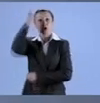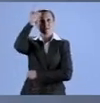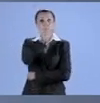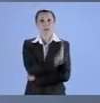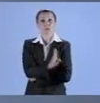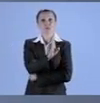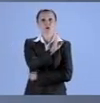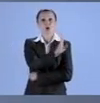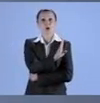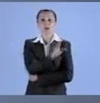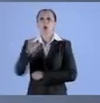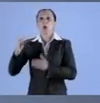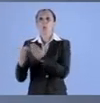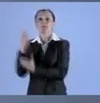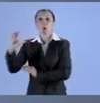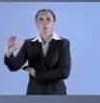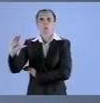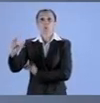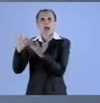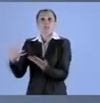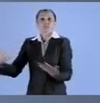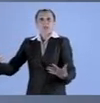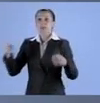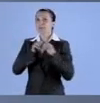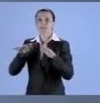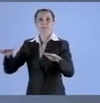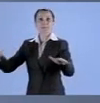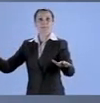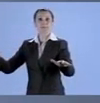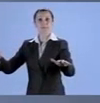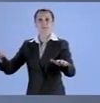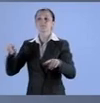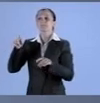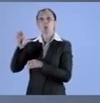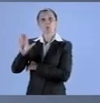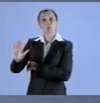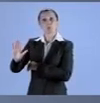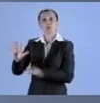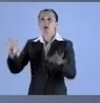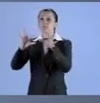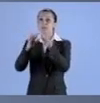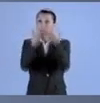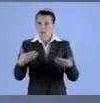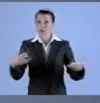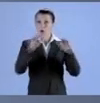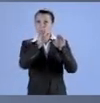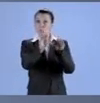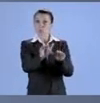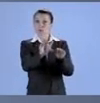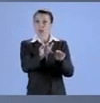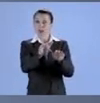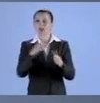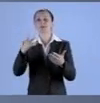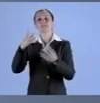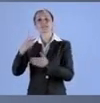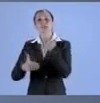Il governo Berlusconi sta diffondendo una nuova cultura ambientale che unisce tutela del territorio con uno